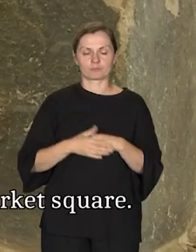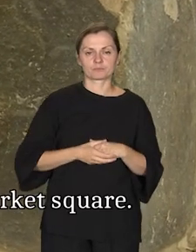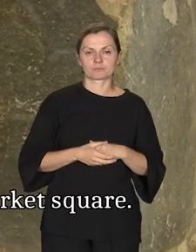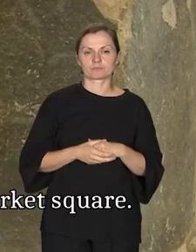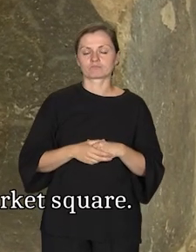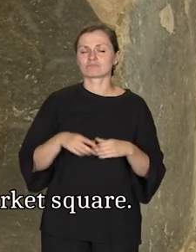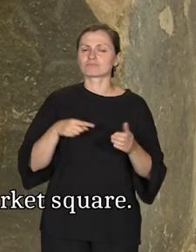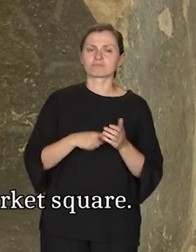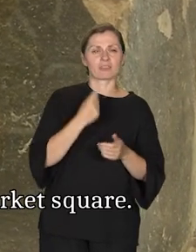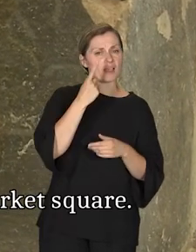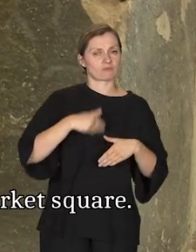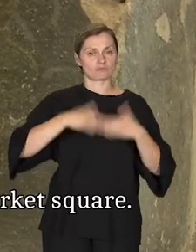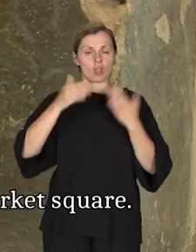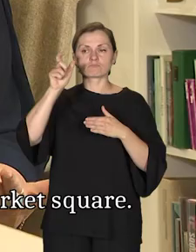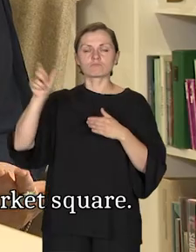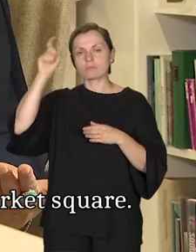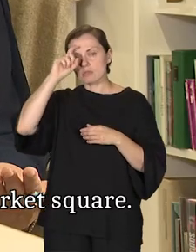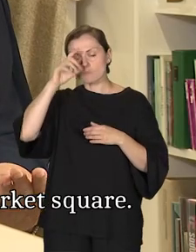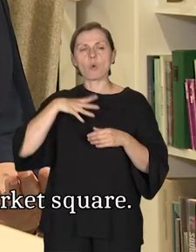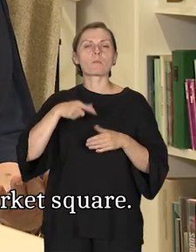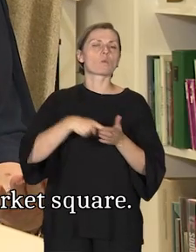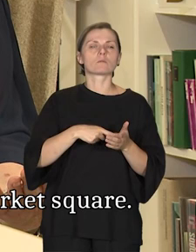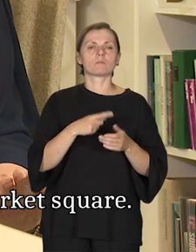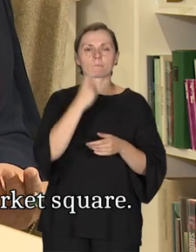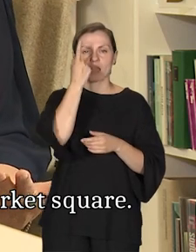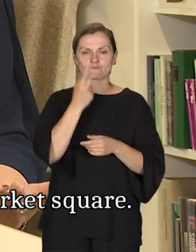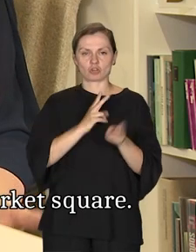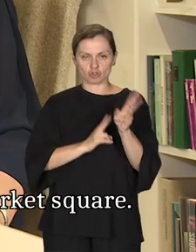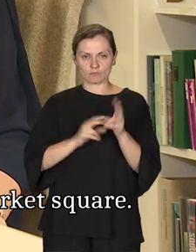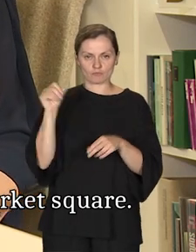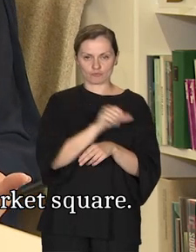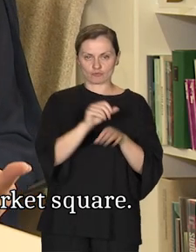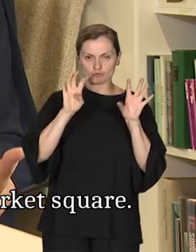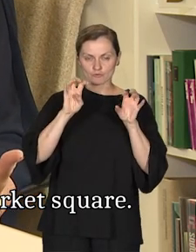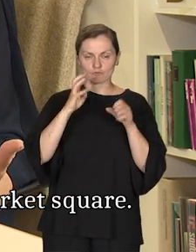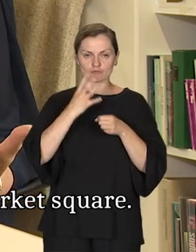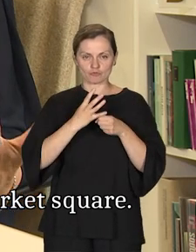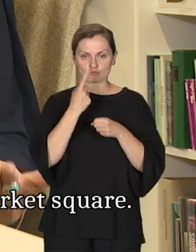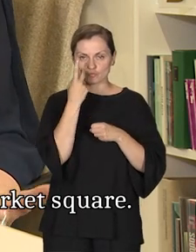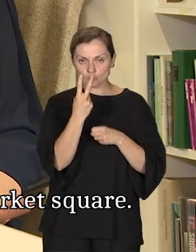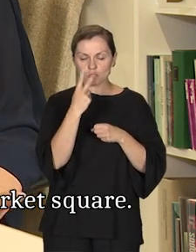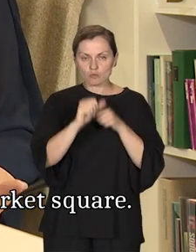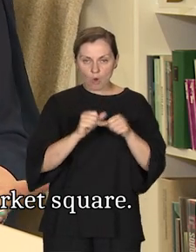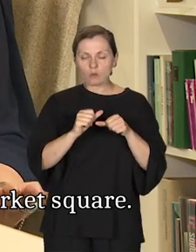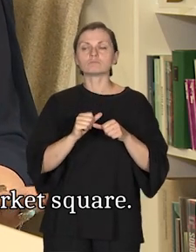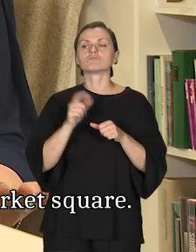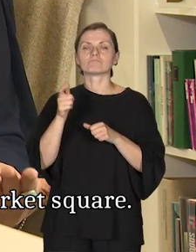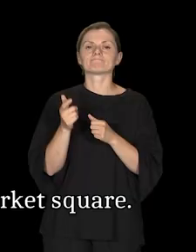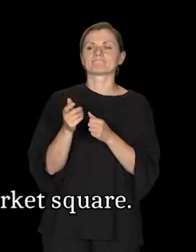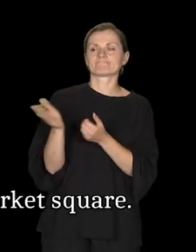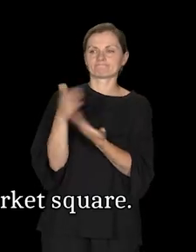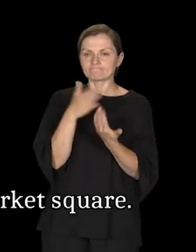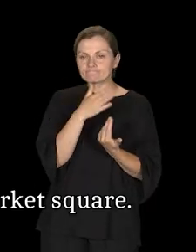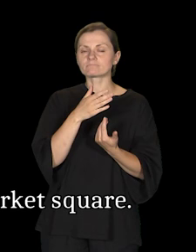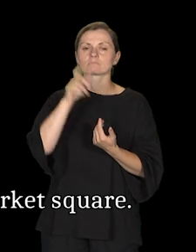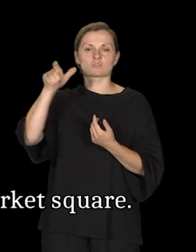Jednego dnia Niemcy, to było 1 listopada 1942 roku, spędzili